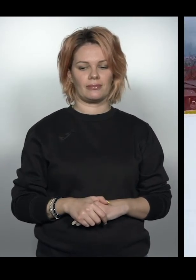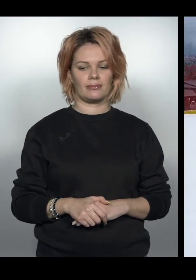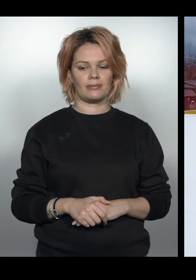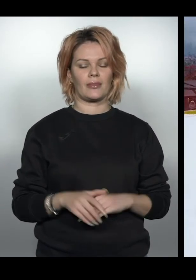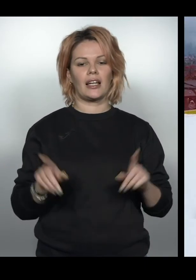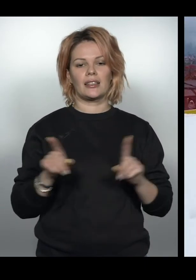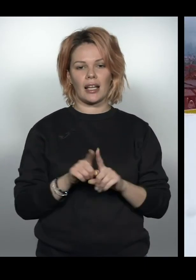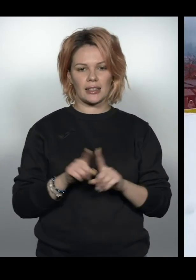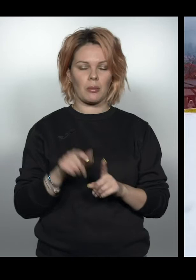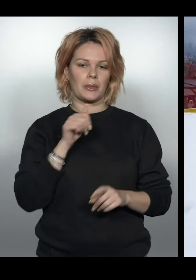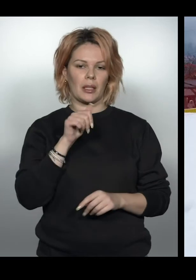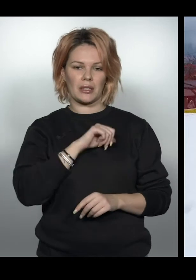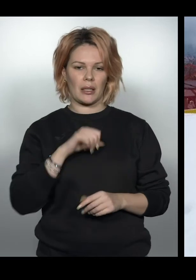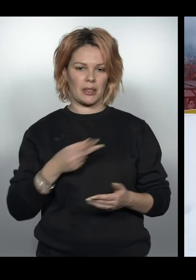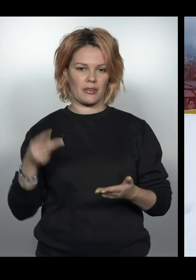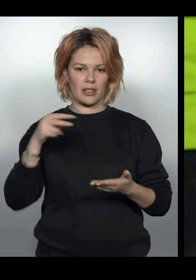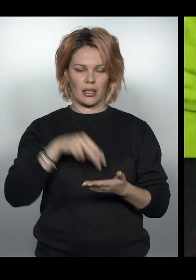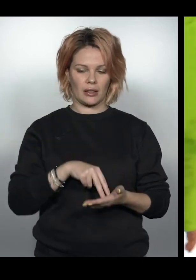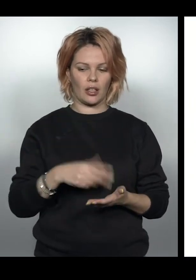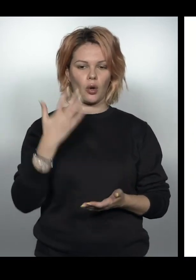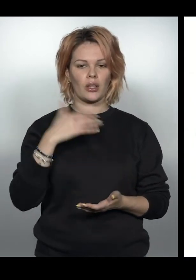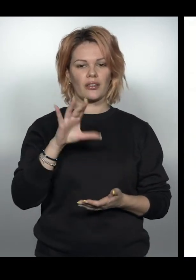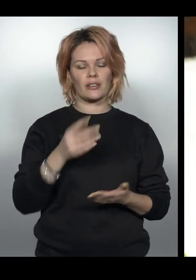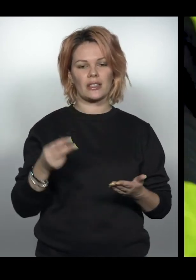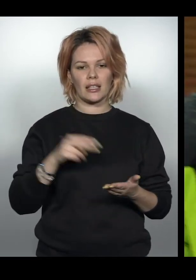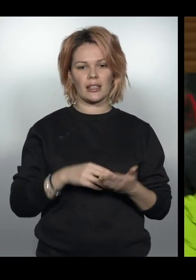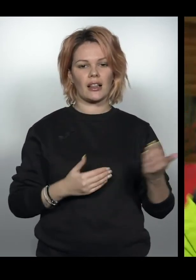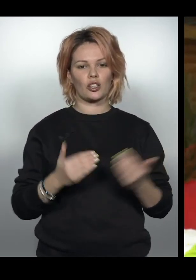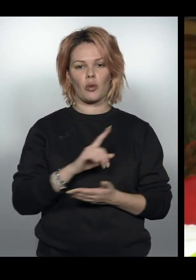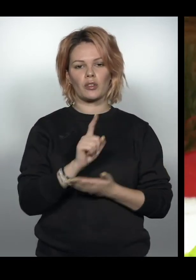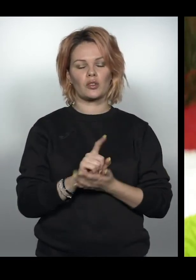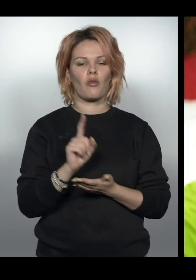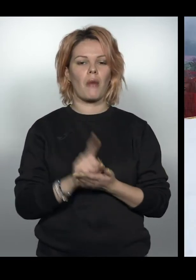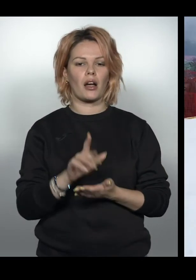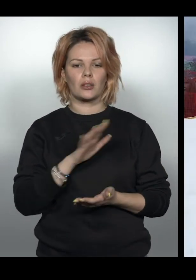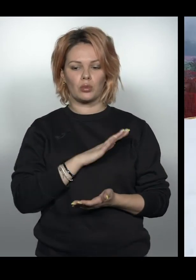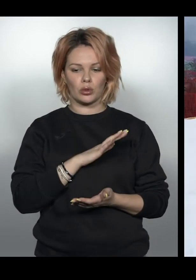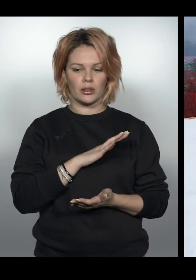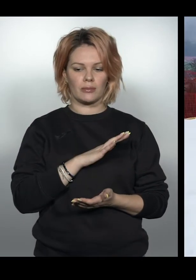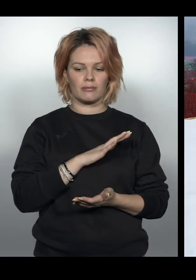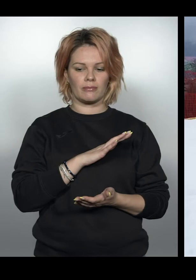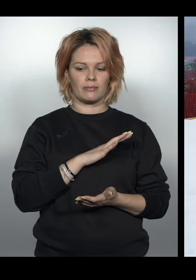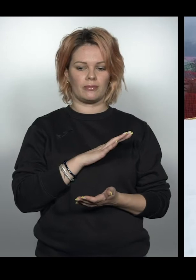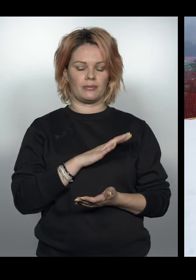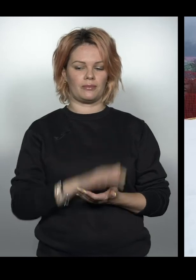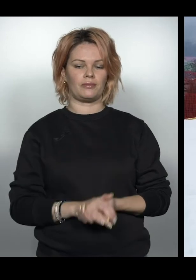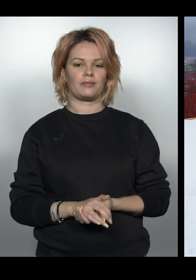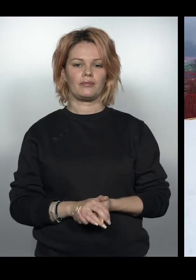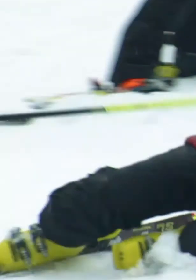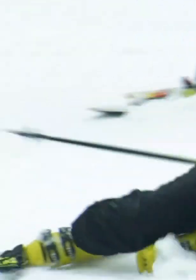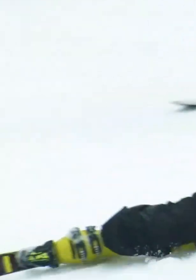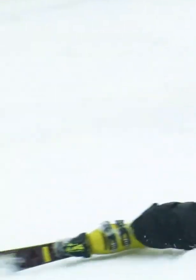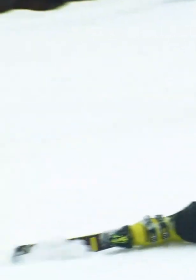І так само питаємося самі встати. Коли ви встаєте, лижі обов'язково мають бути поперекшклоном.